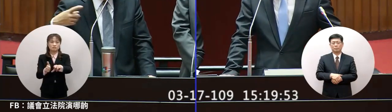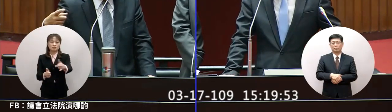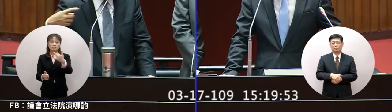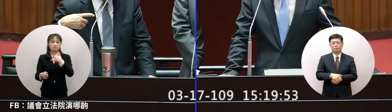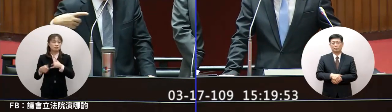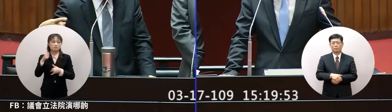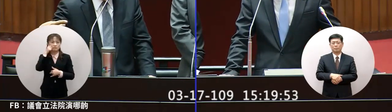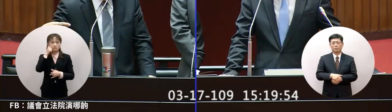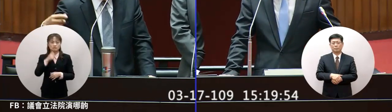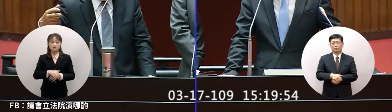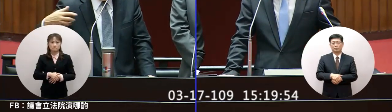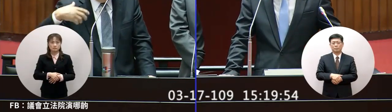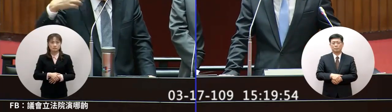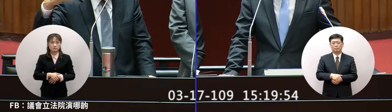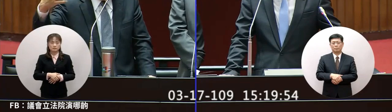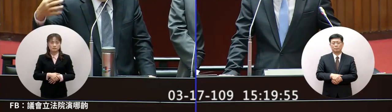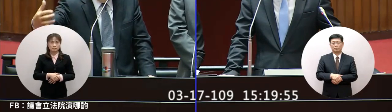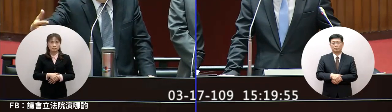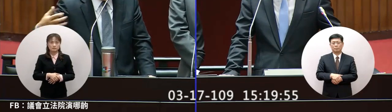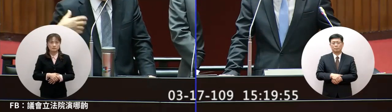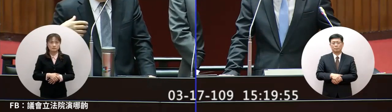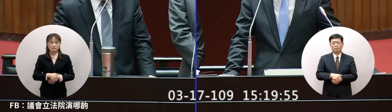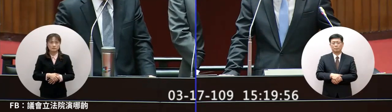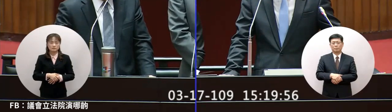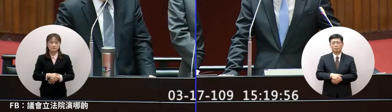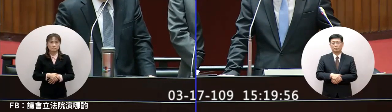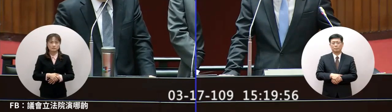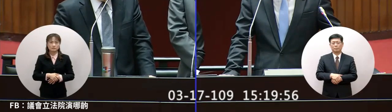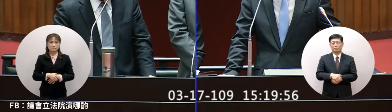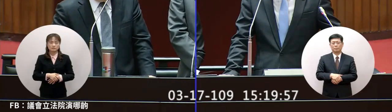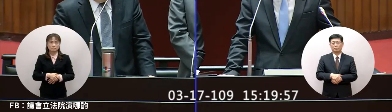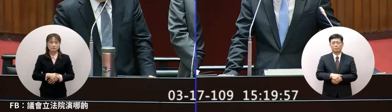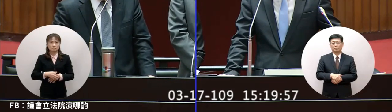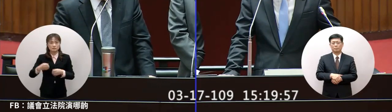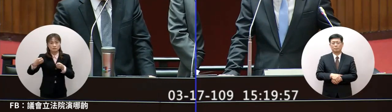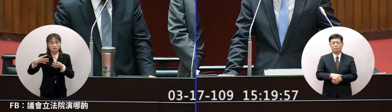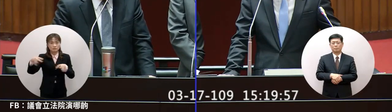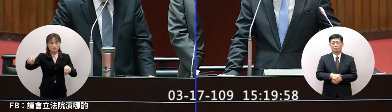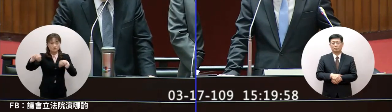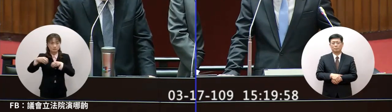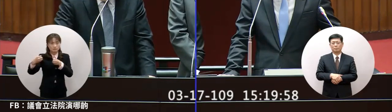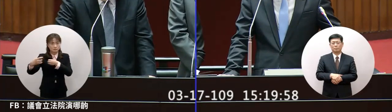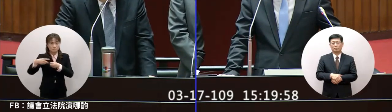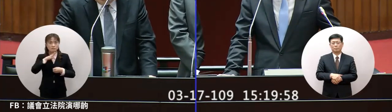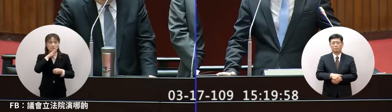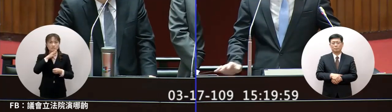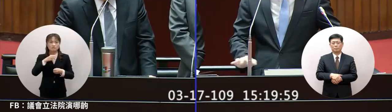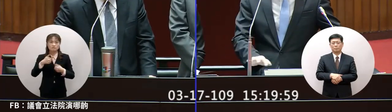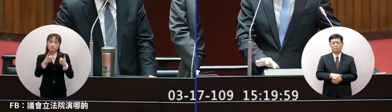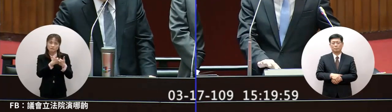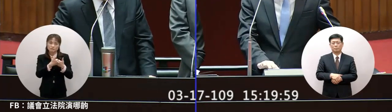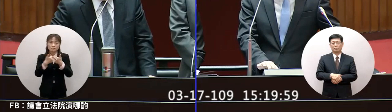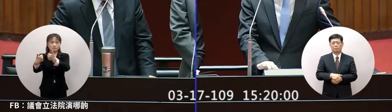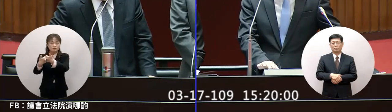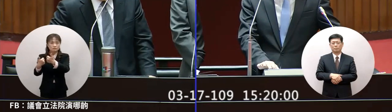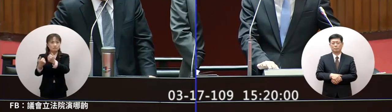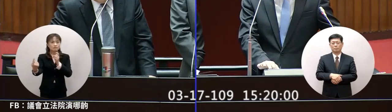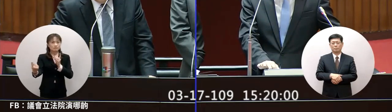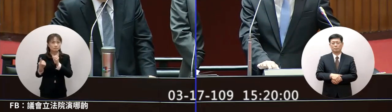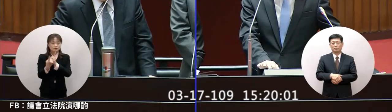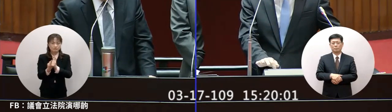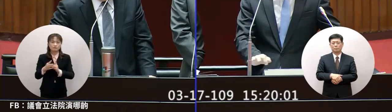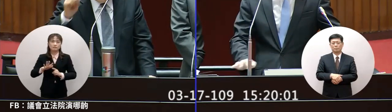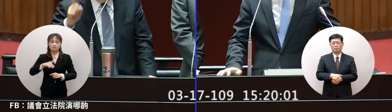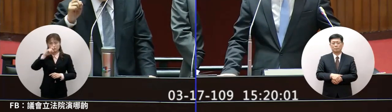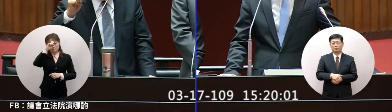雖然接觸的都有所謂兩會兩岸之間的種種我們只希望事情能